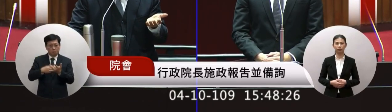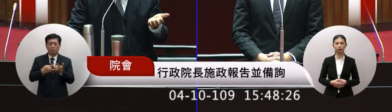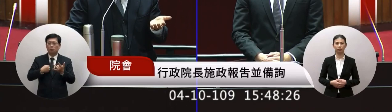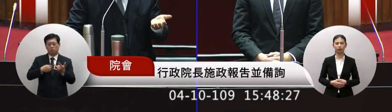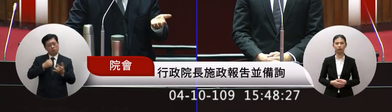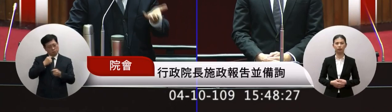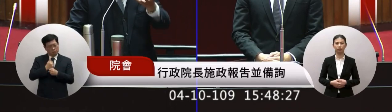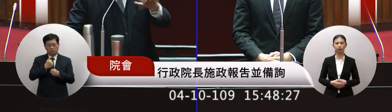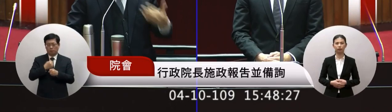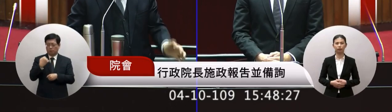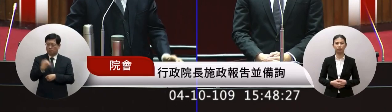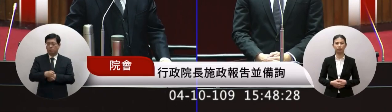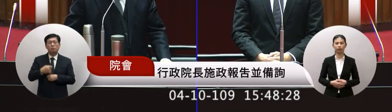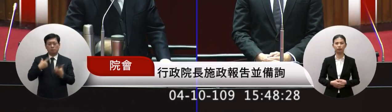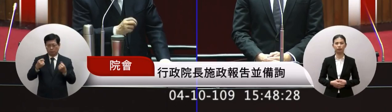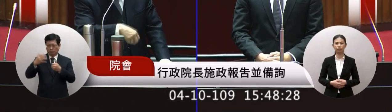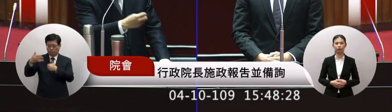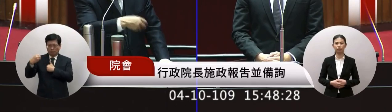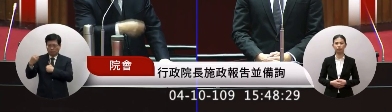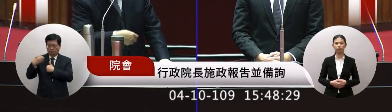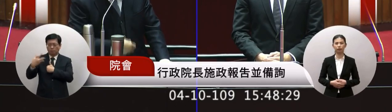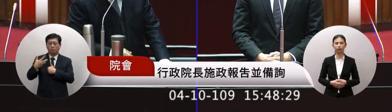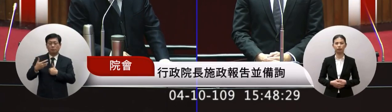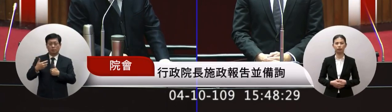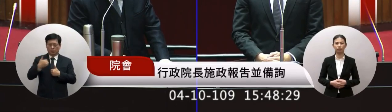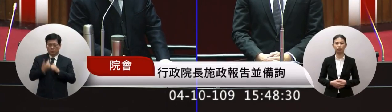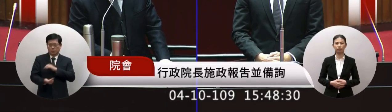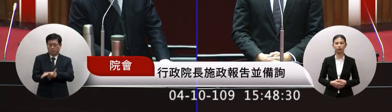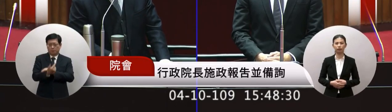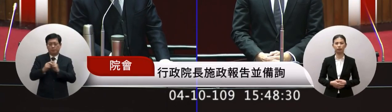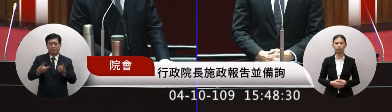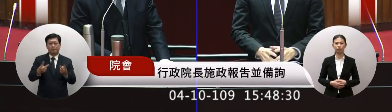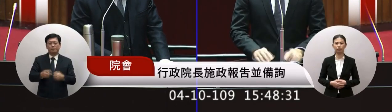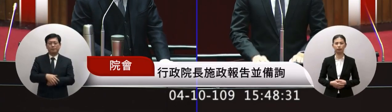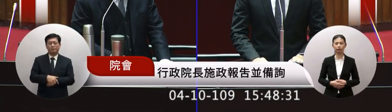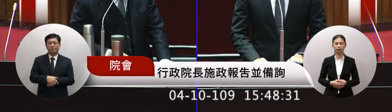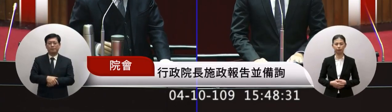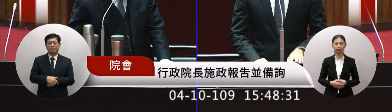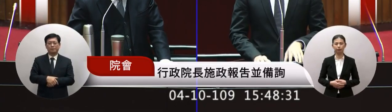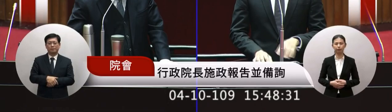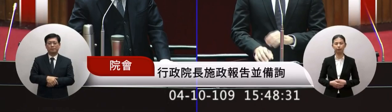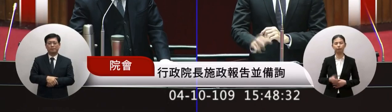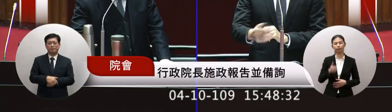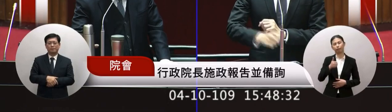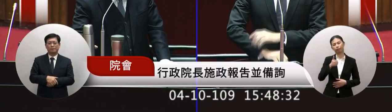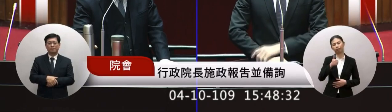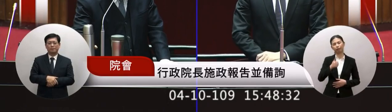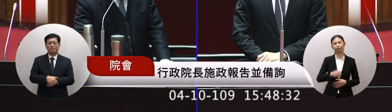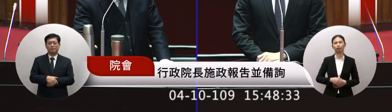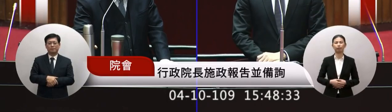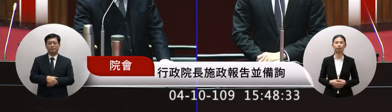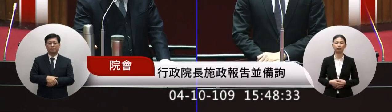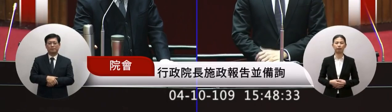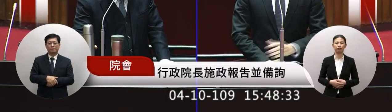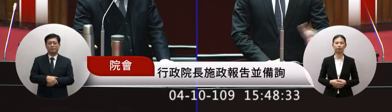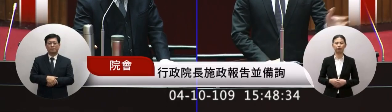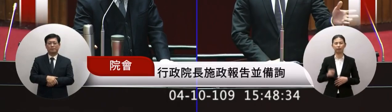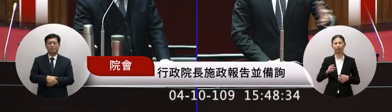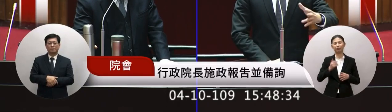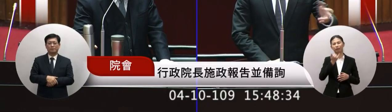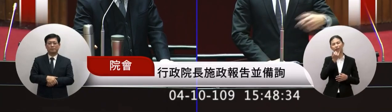做了還不夠你就只夠剛才可以趕快改這樣其實在這裡也要說笑